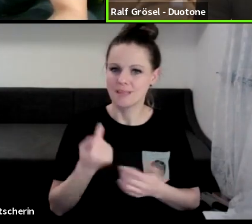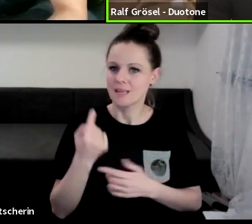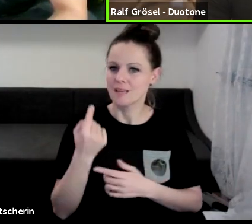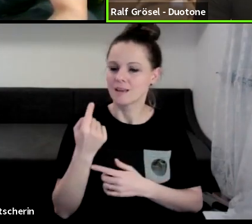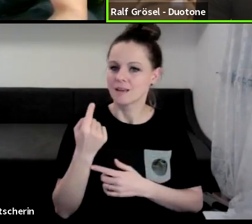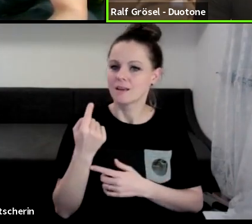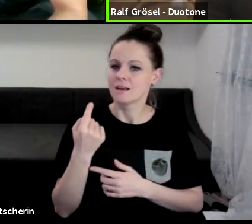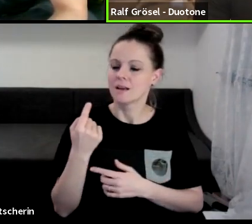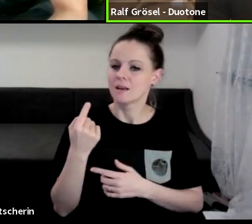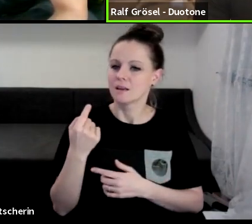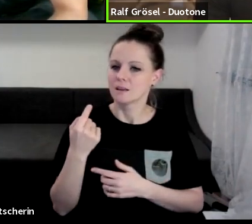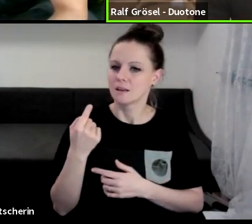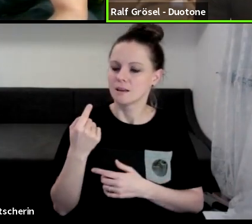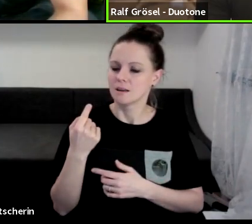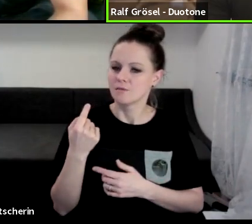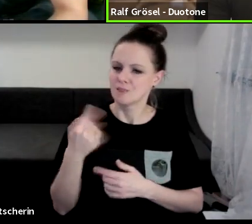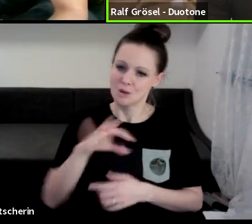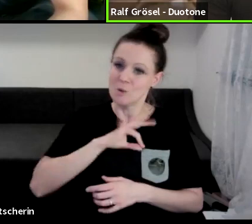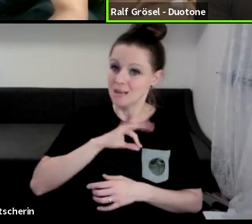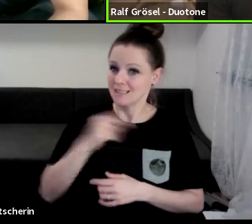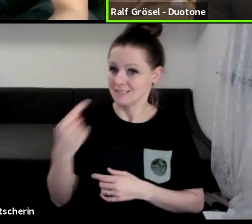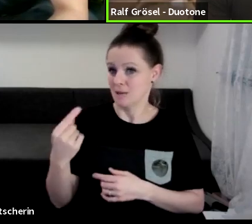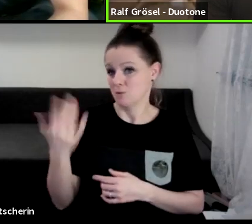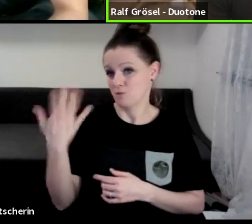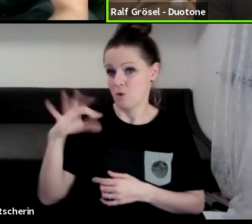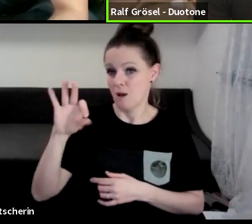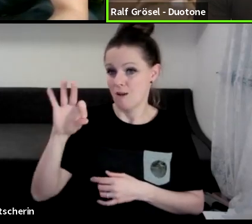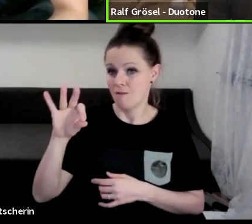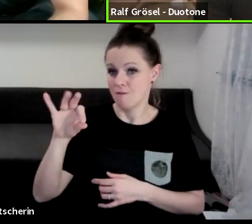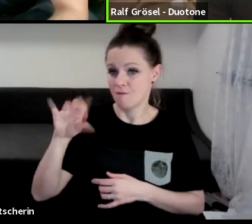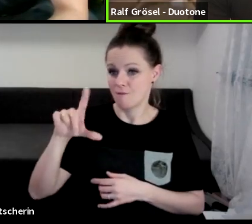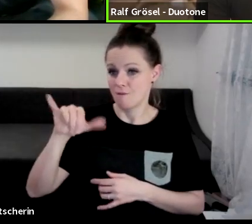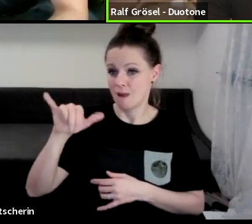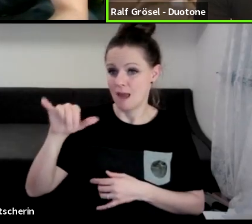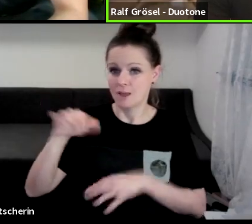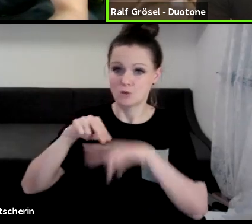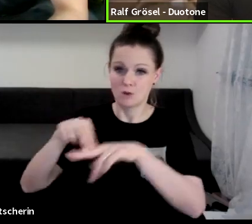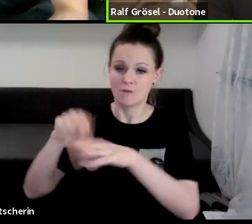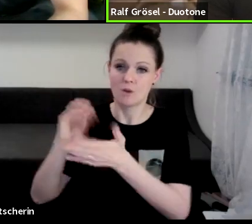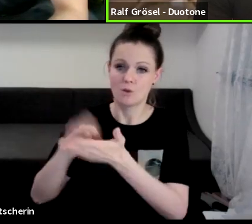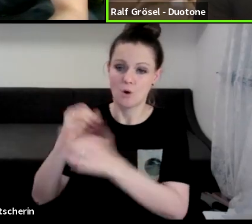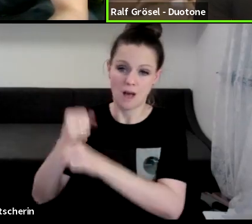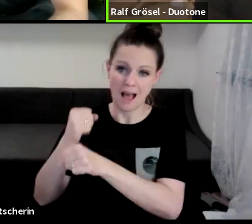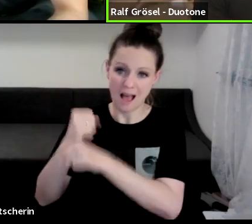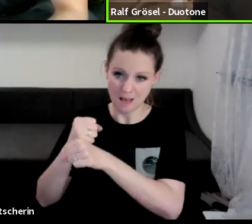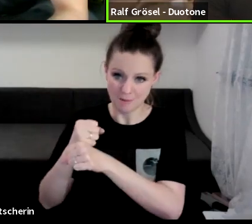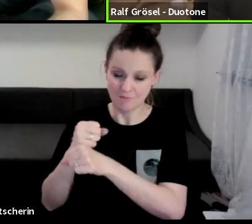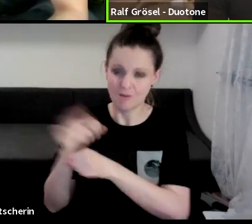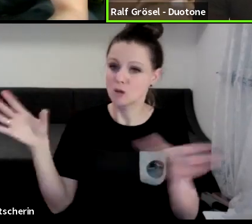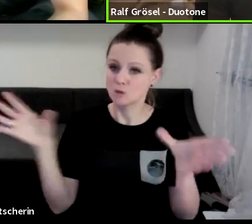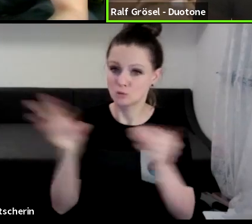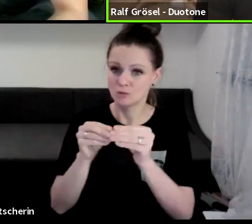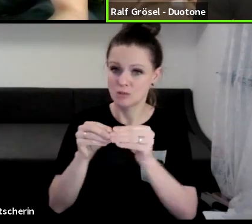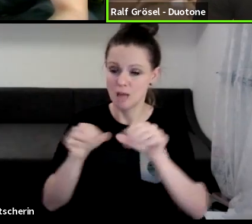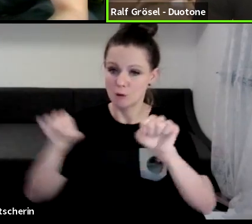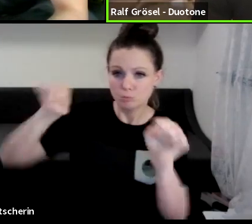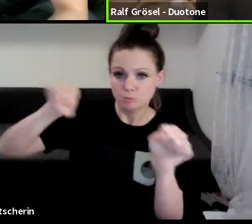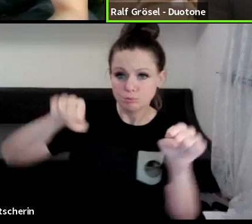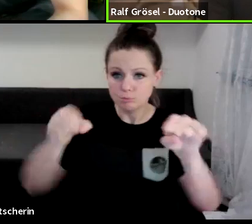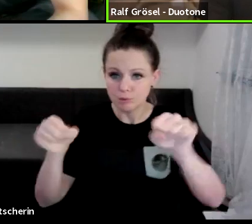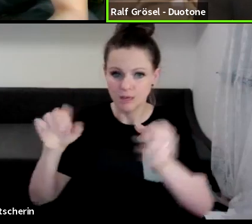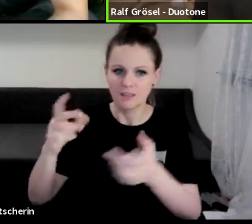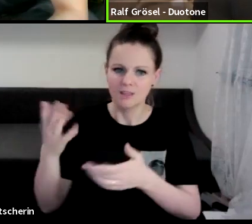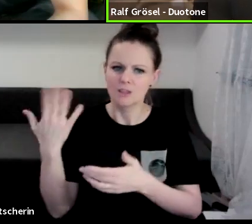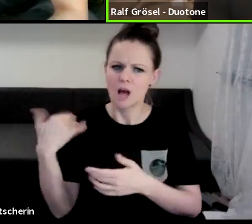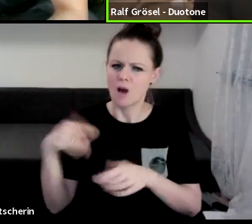tätig ist. Wir zwei, waren viel Gleitschirmfliegen unterwegs. Und irgendwann kam er um die Ecke mit einem Video von Tronolone. Hi, hieß das